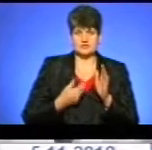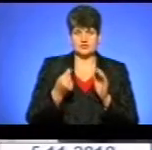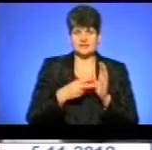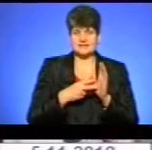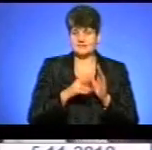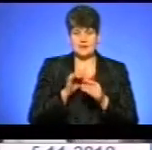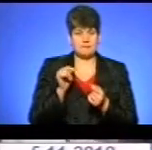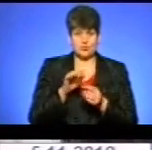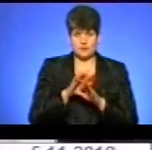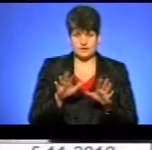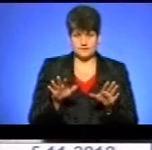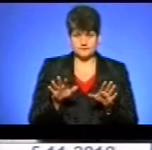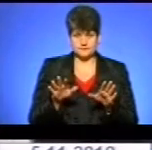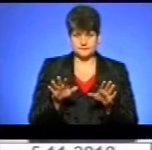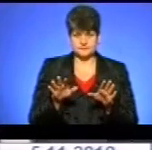підходить.